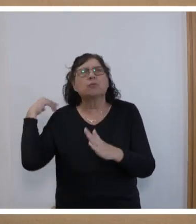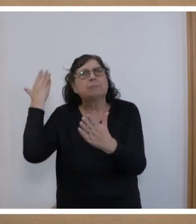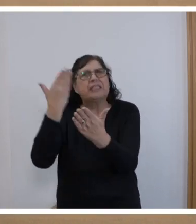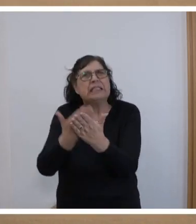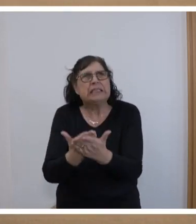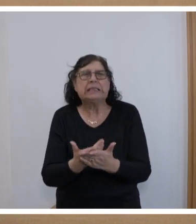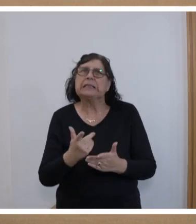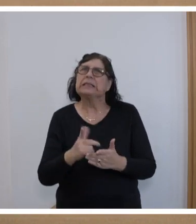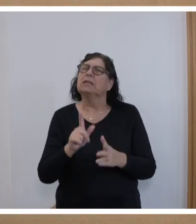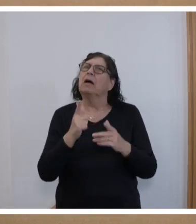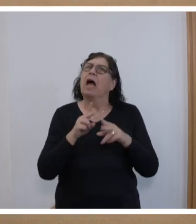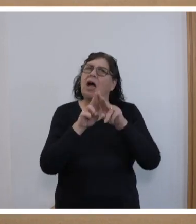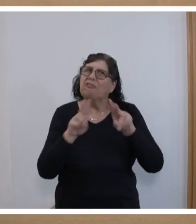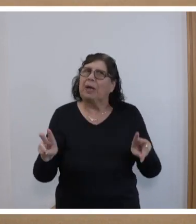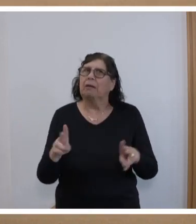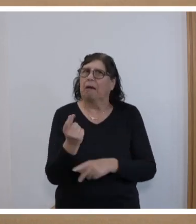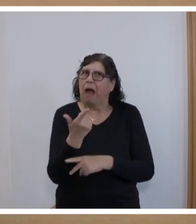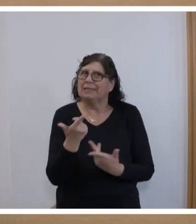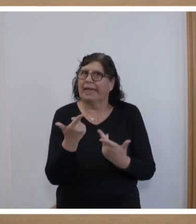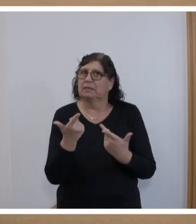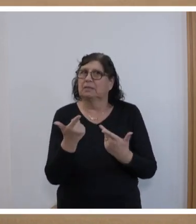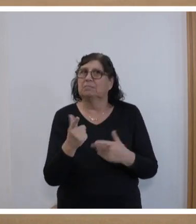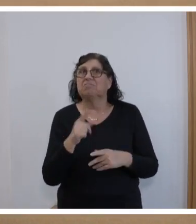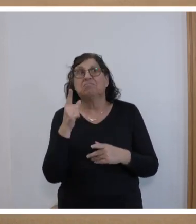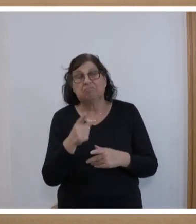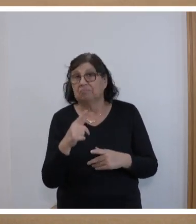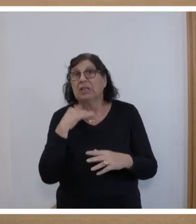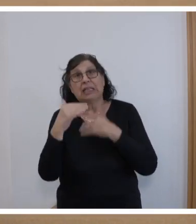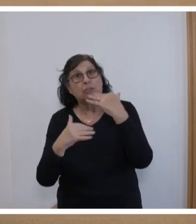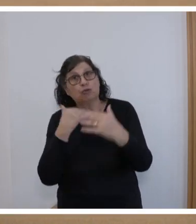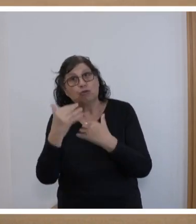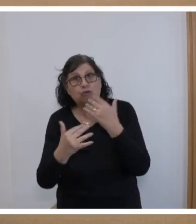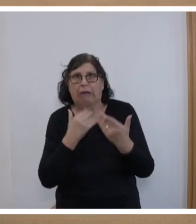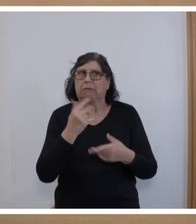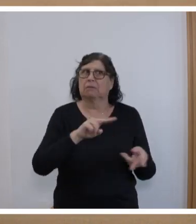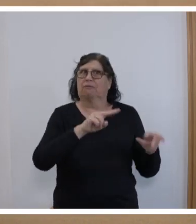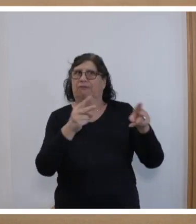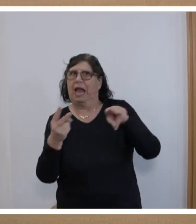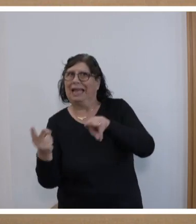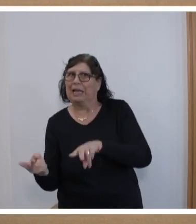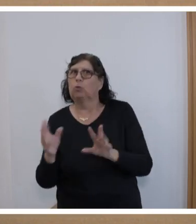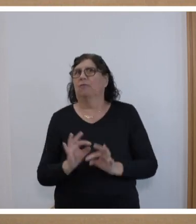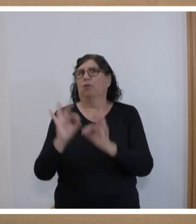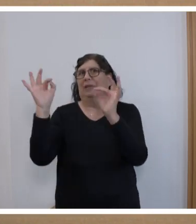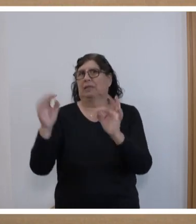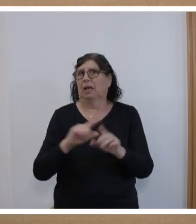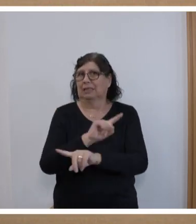Frieden garantiert. Eine historische, ja eine epochale Veränderung zum Besseren.